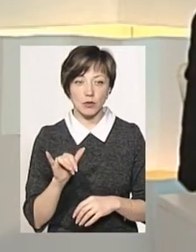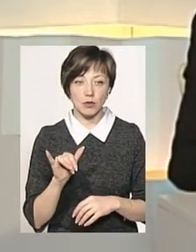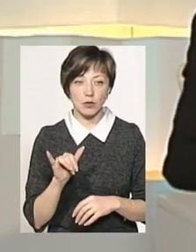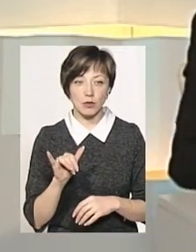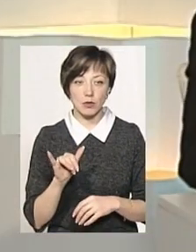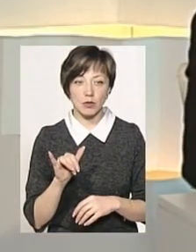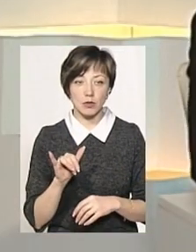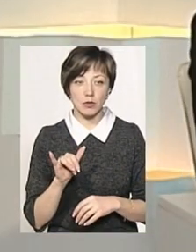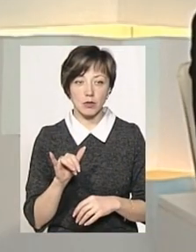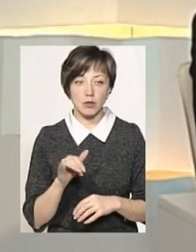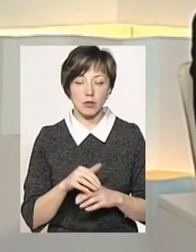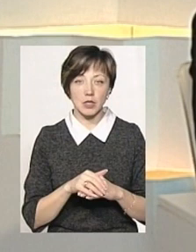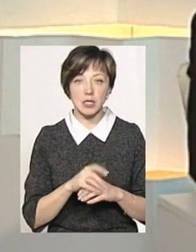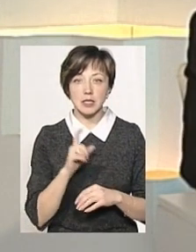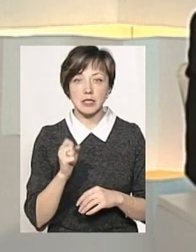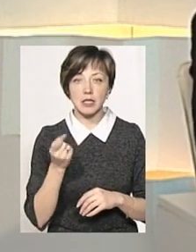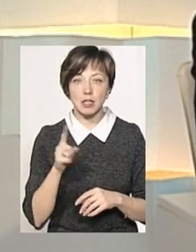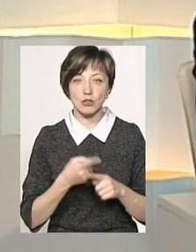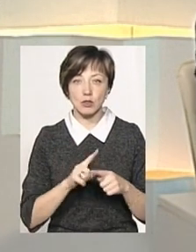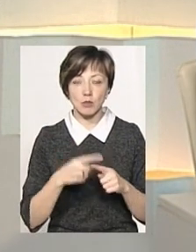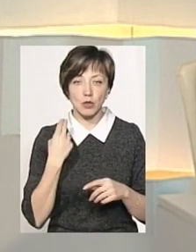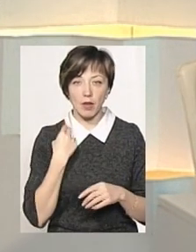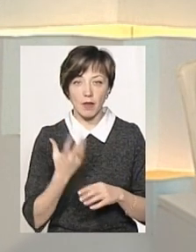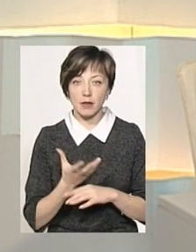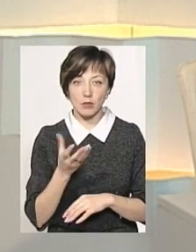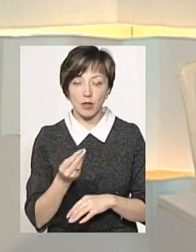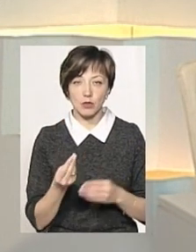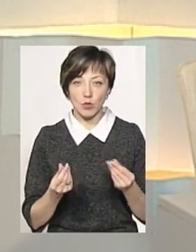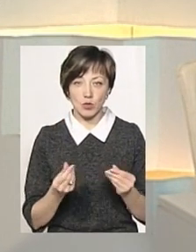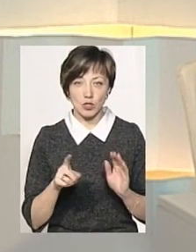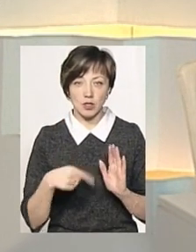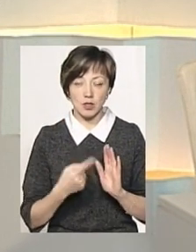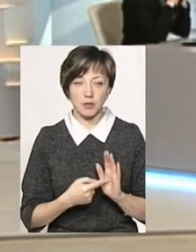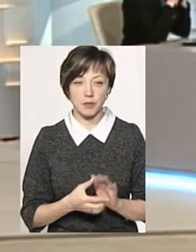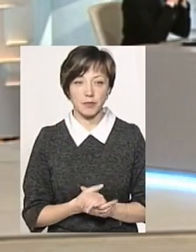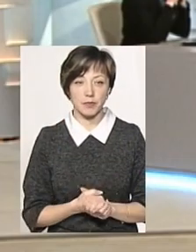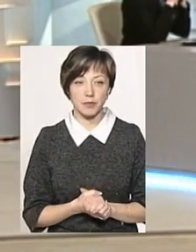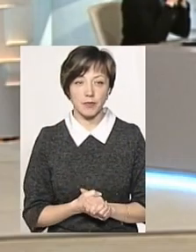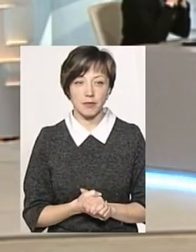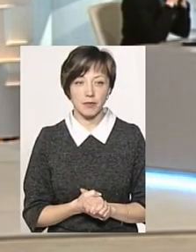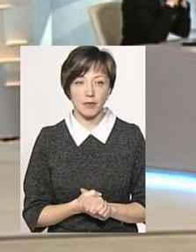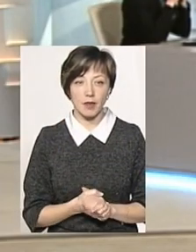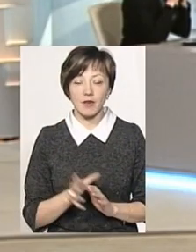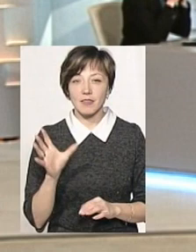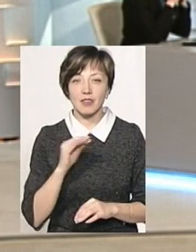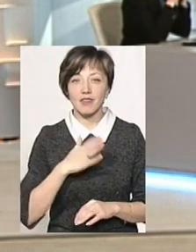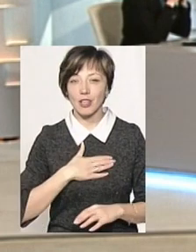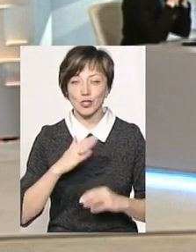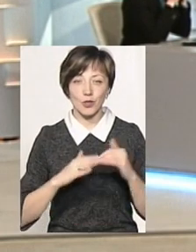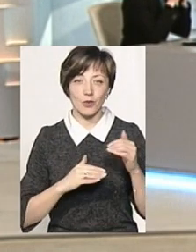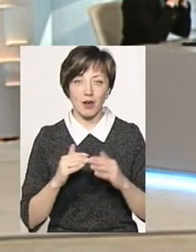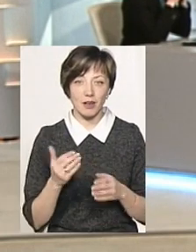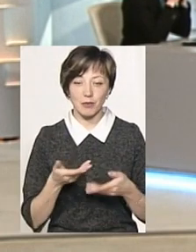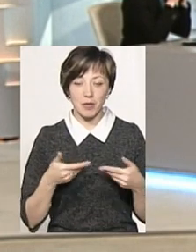за те, що ці буржники не сплачують кошти? Ну, що ж держава, тут все в наших руках,